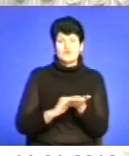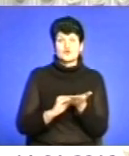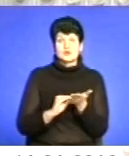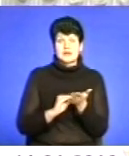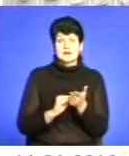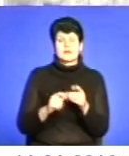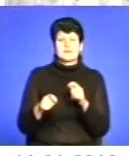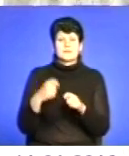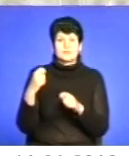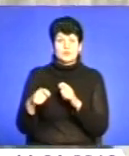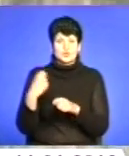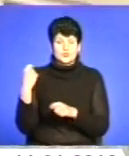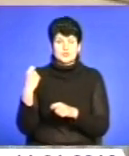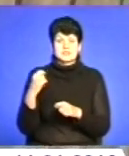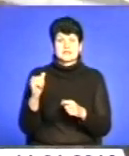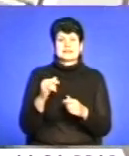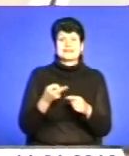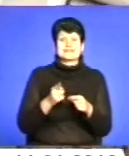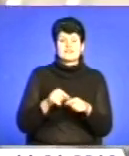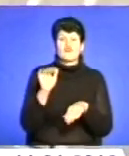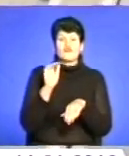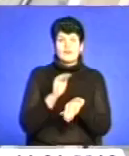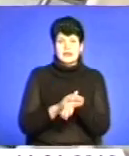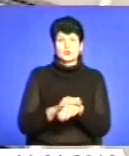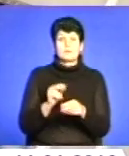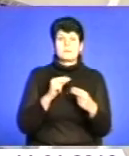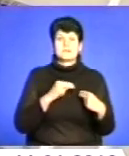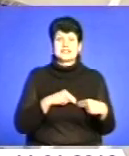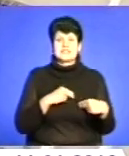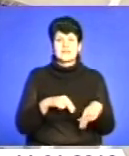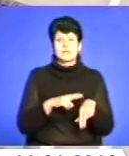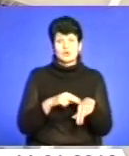скоєння злочинів і правопорушень. За даним фактом, працівники поліції проводять перевірку.